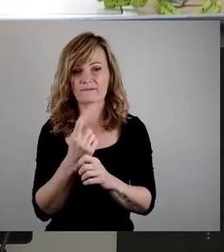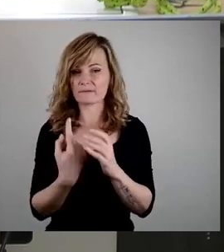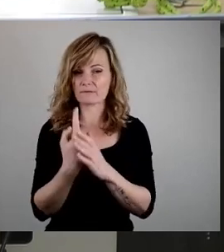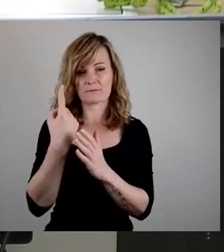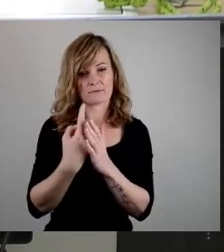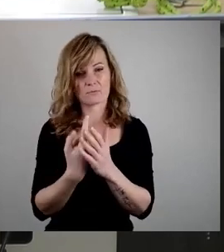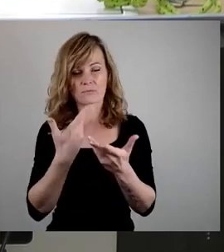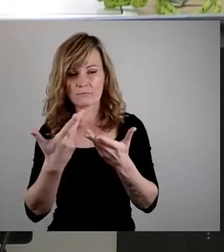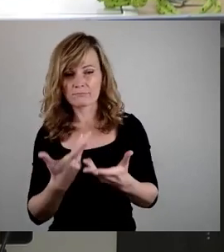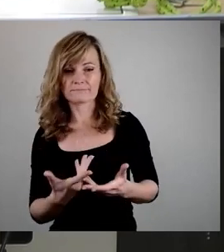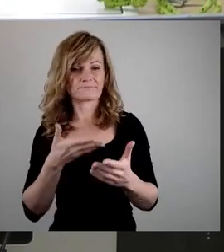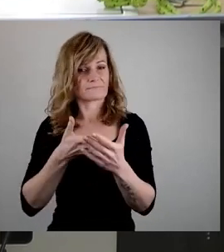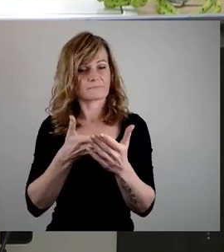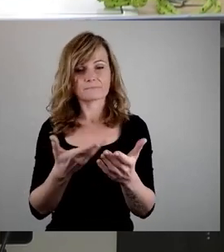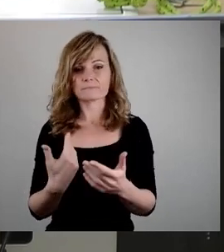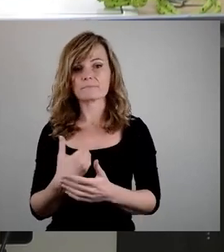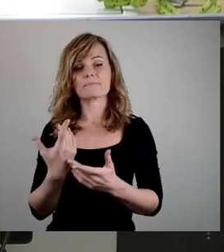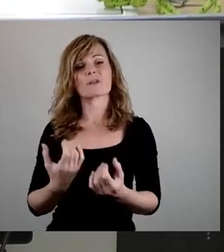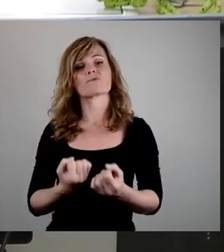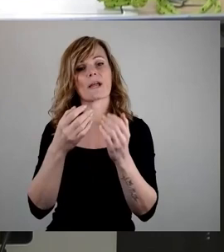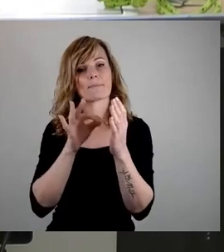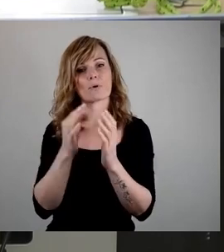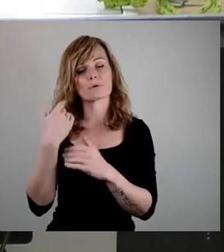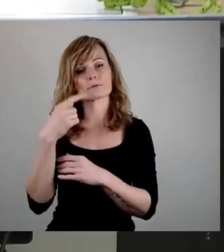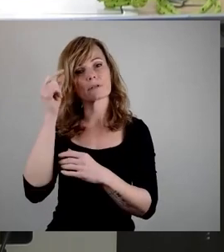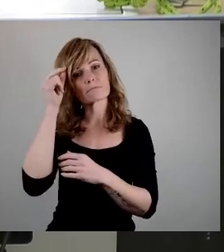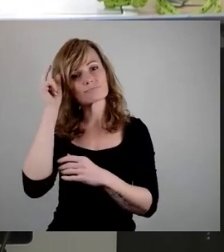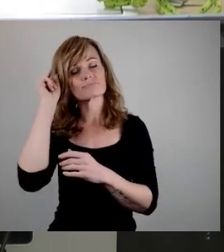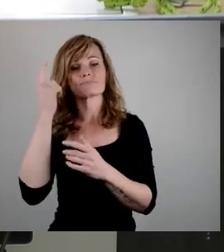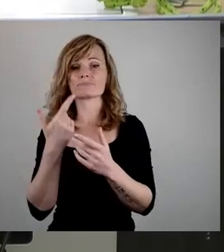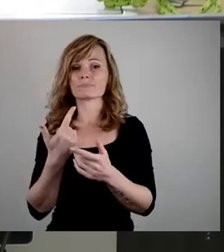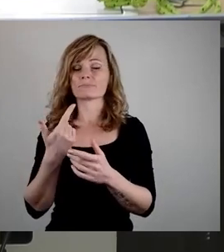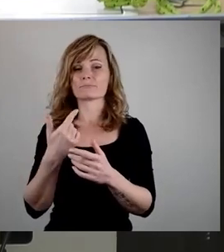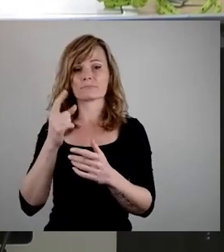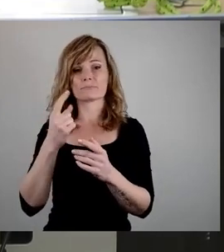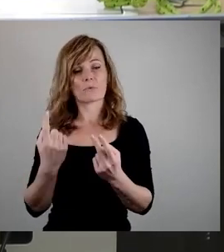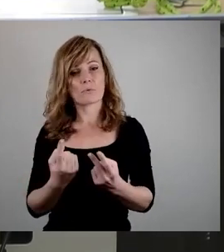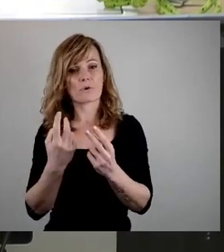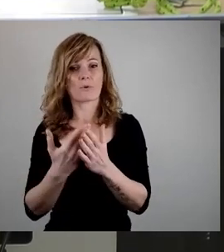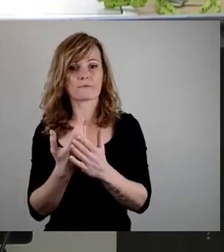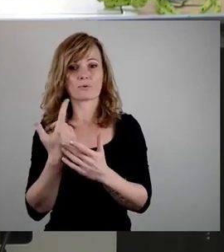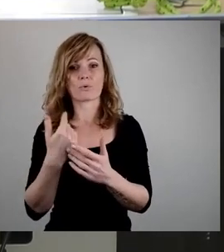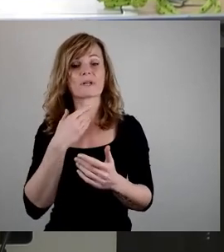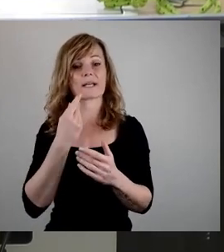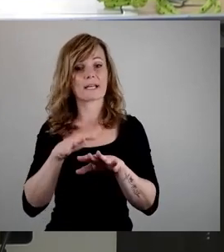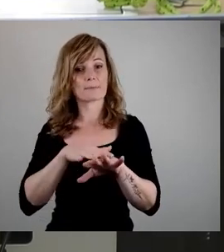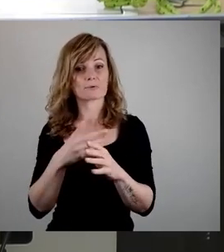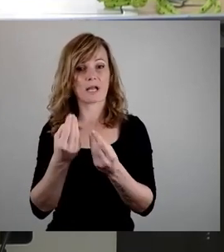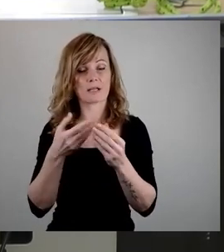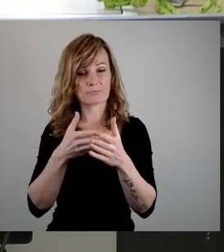Schwerpunkt geistischer, sozial-emotionaler und Lernförderbedarf sind nicht in der Lage, die Anzahl der Fälle aufzunehmen.